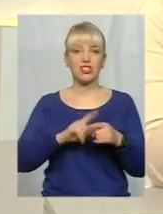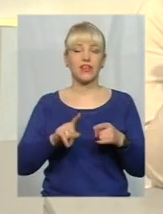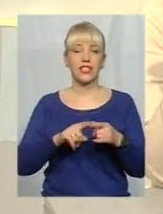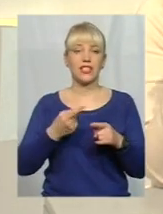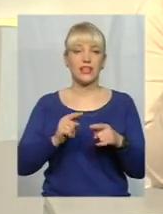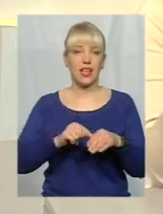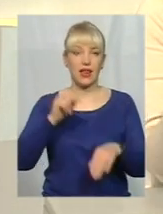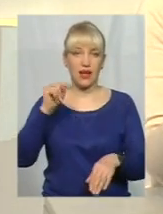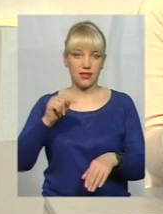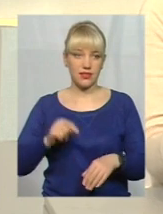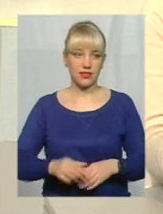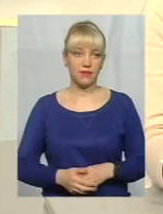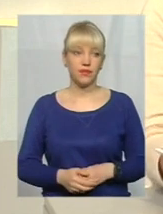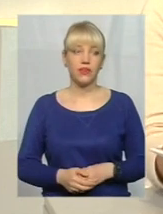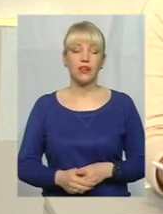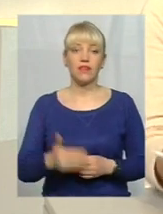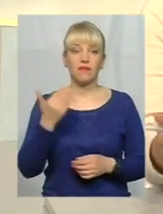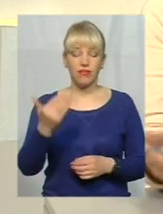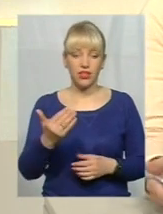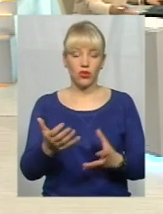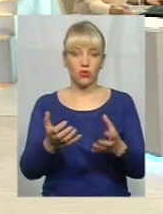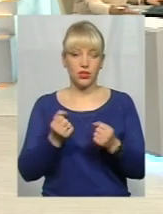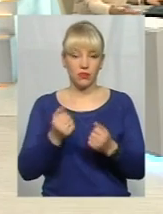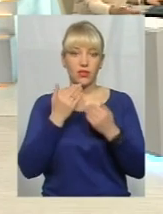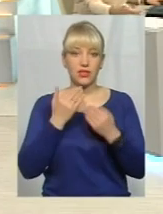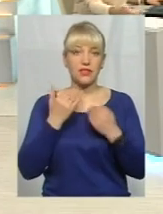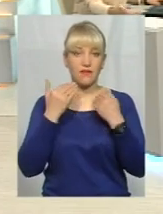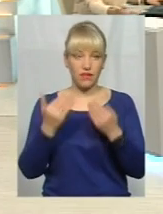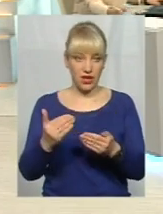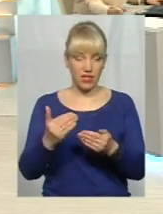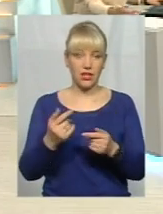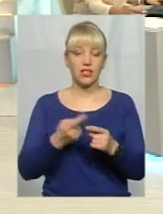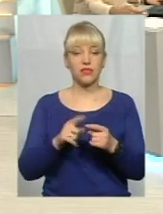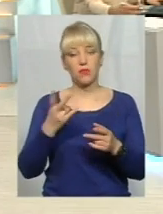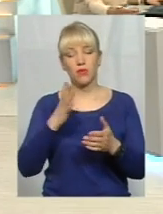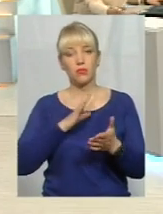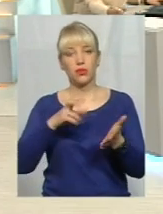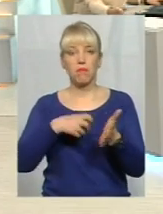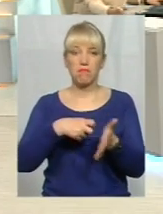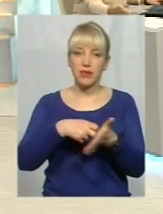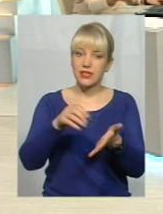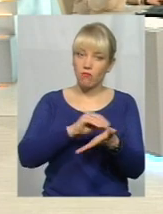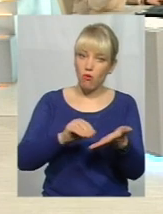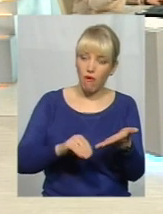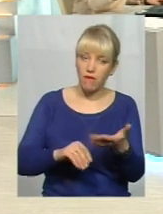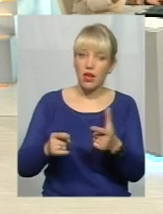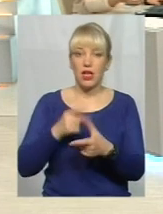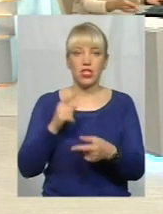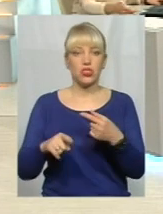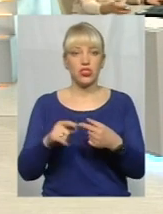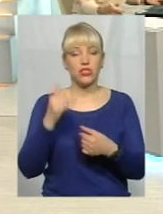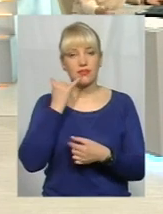реакція. От ви отримуєте звернення, так, це має бути письмово, чи це можна просто зателефонувати, щоб